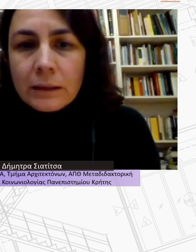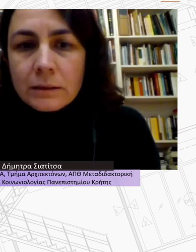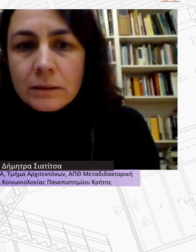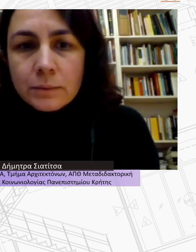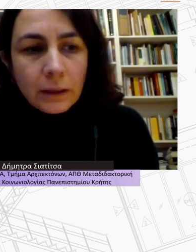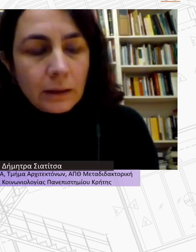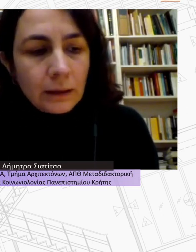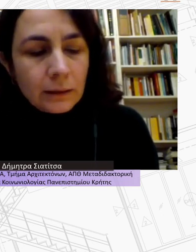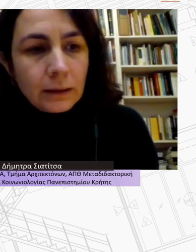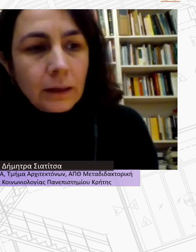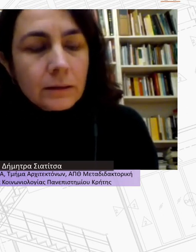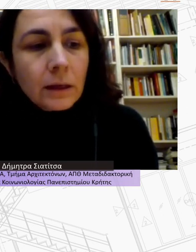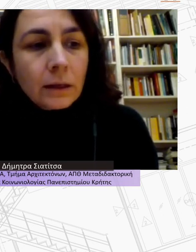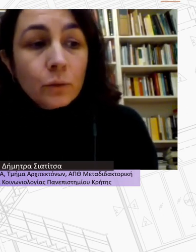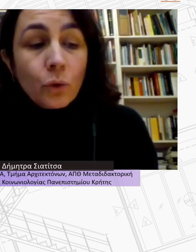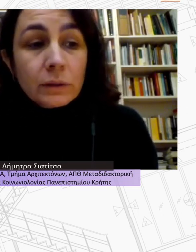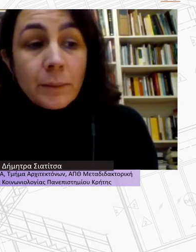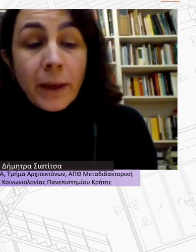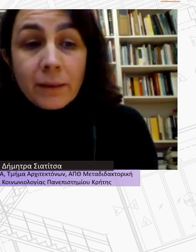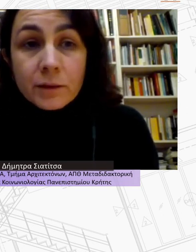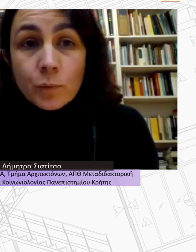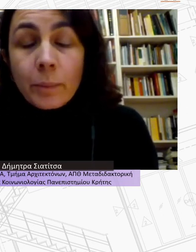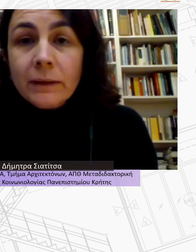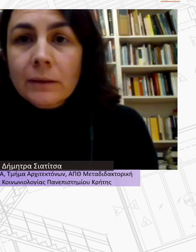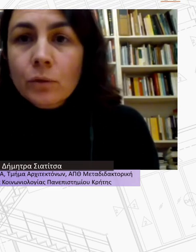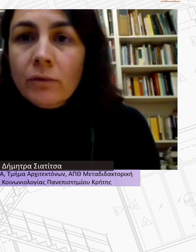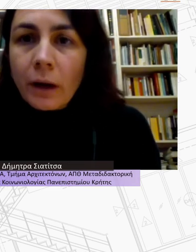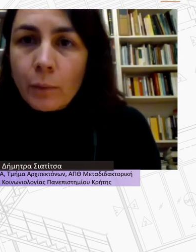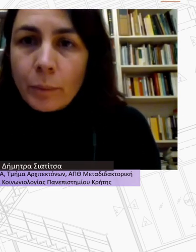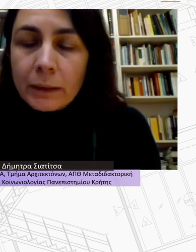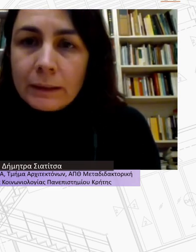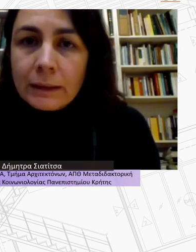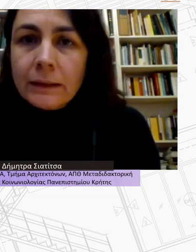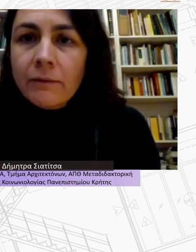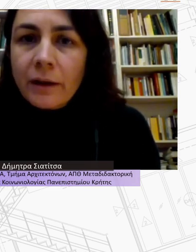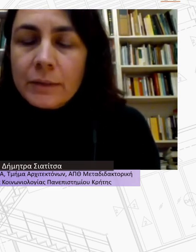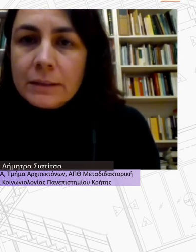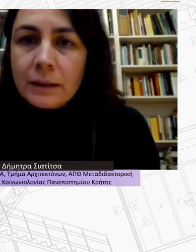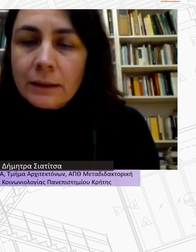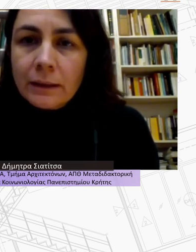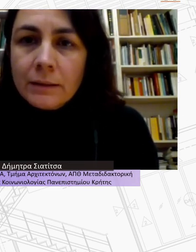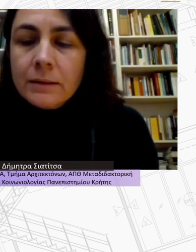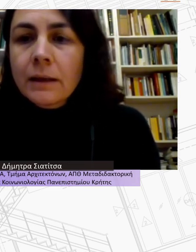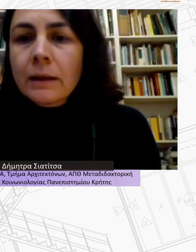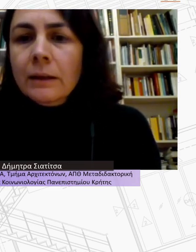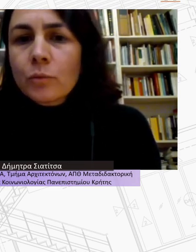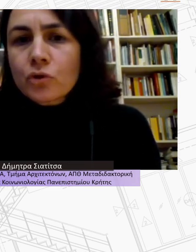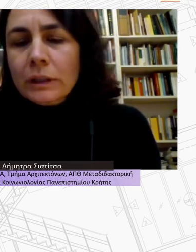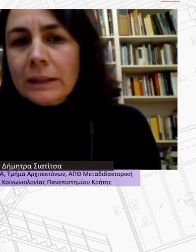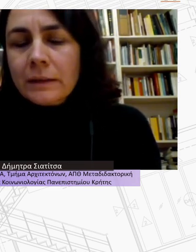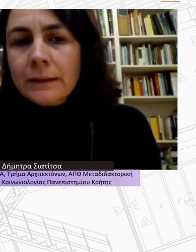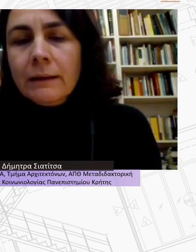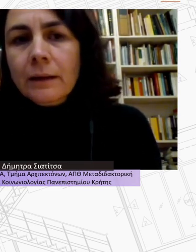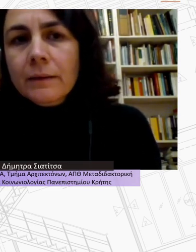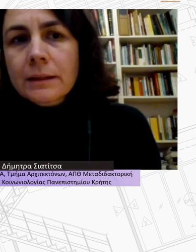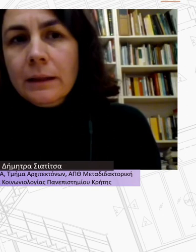διατήρησης της κατοικίας ή της επένδυσης που απαιτείται του κεφαλαίου που απαιτείται για την αναβάθμιση της κατοικίας και νομίζω